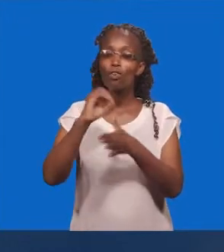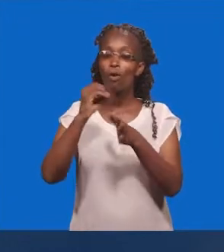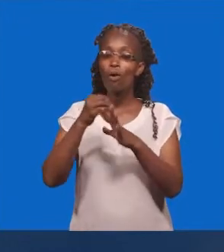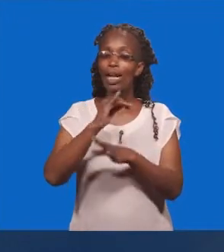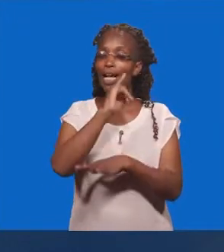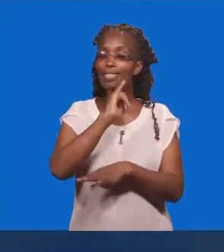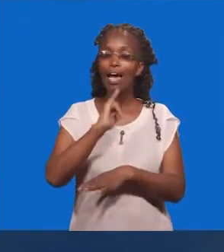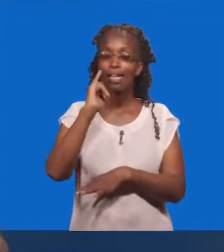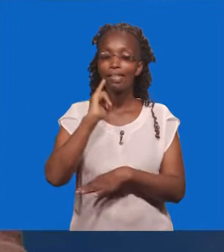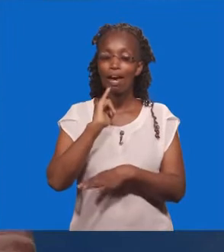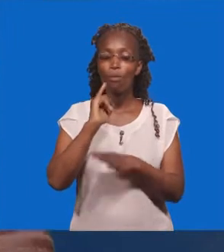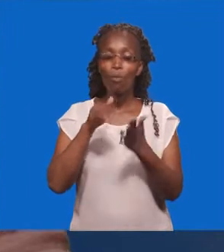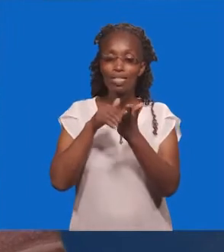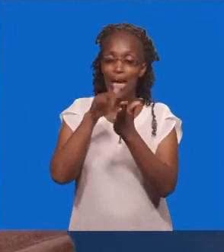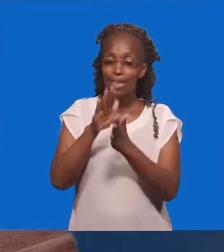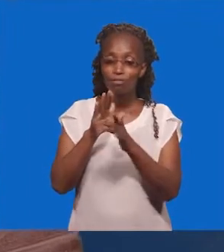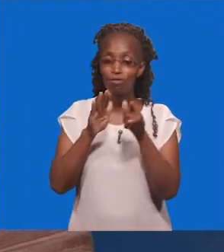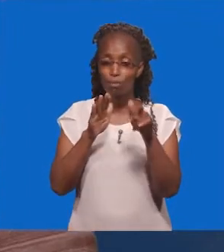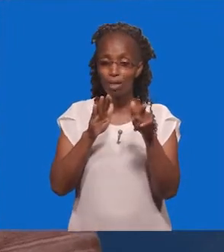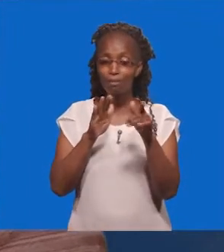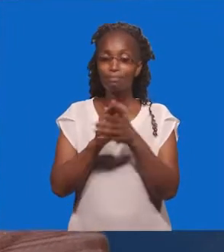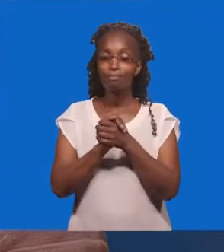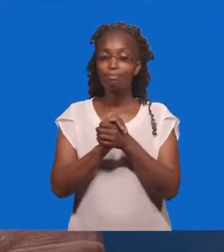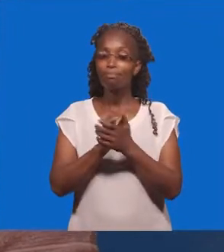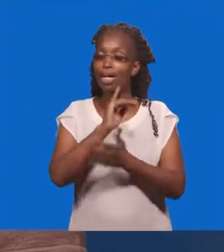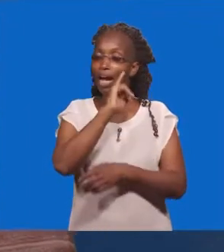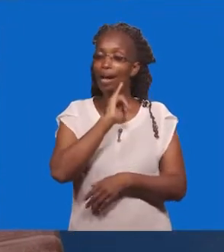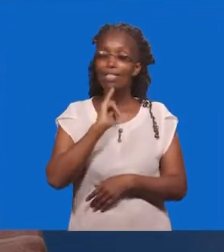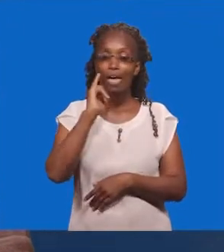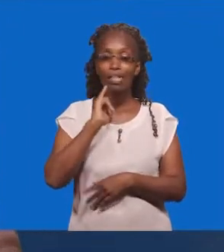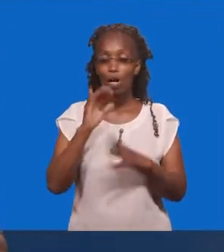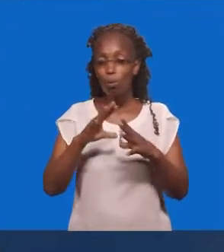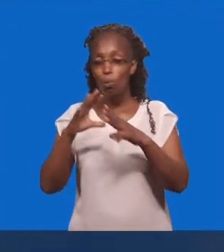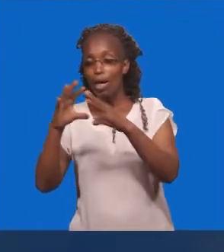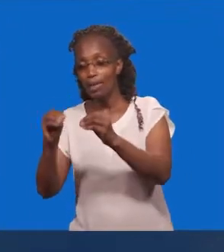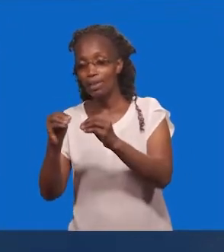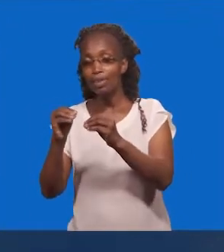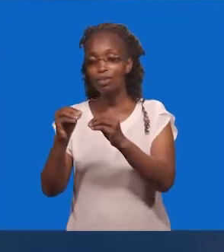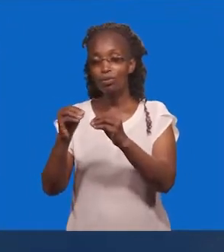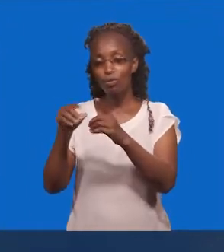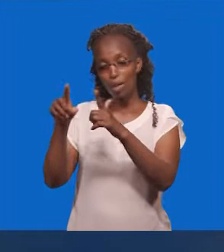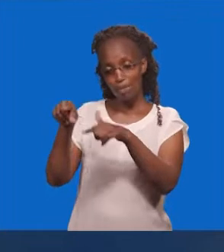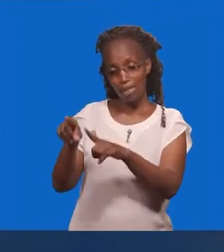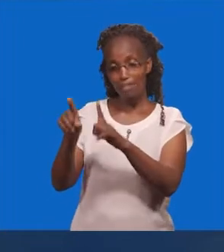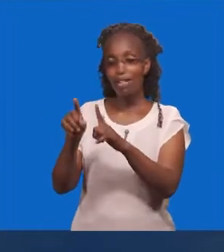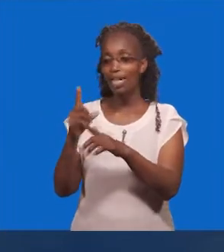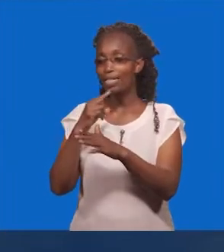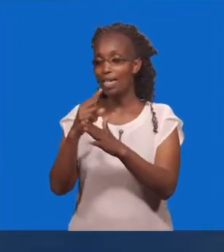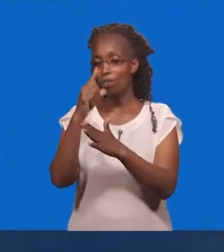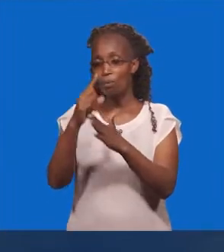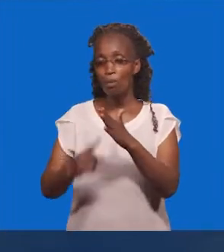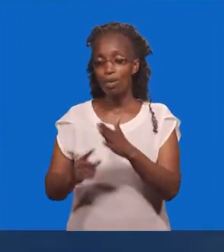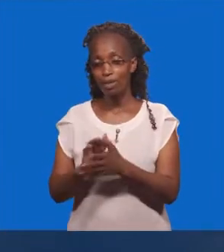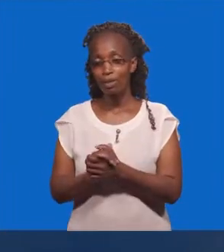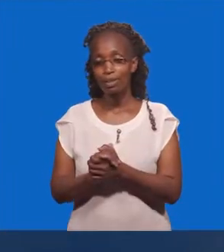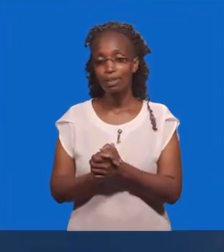Hamanambi Isaya Hakaweze kutuma Kwake Isaya Hakaweze Kuenda Kwake Na hakaweza Kumuambia ya kwamba